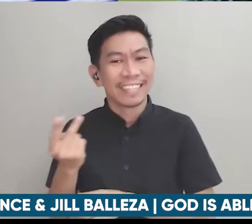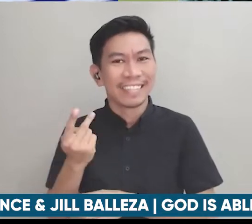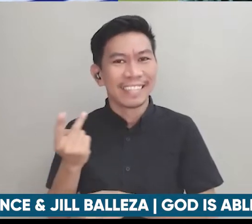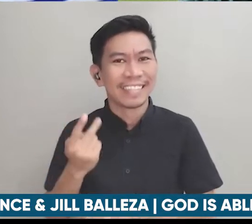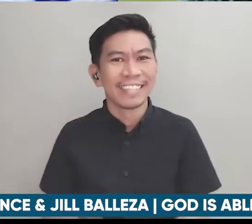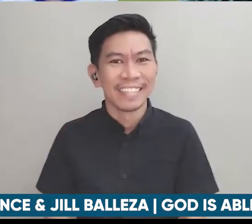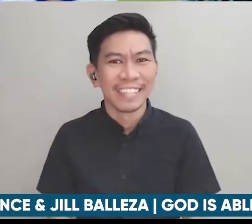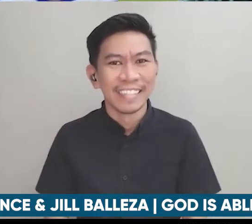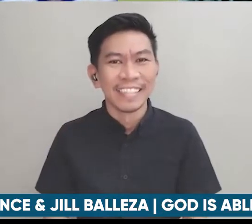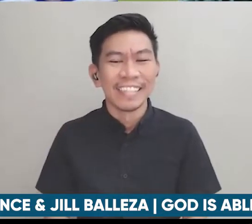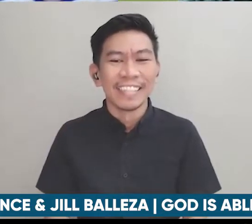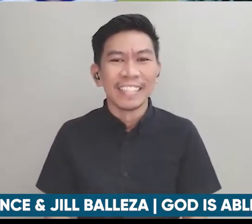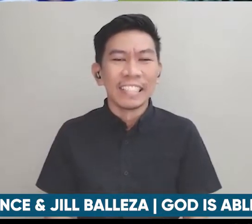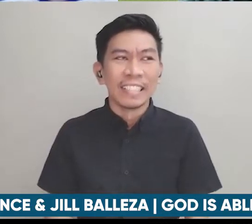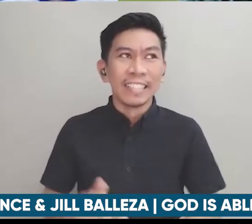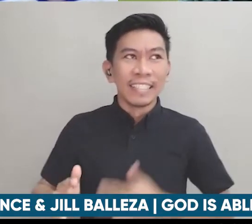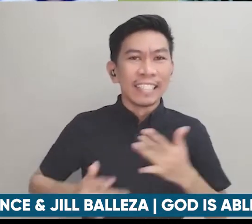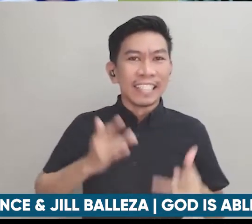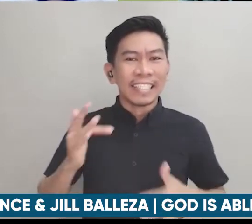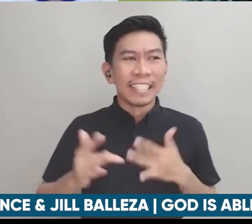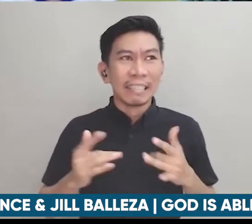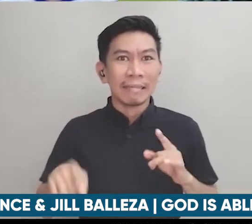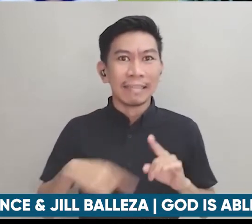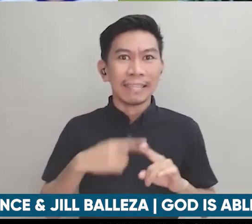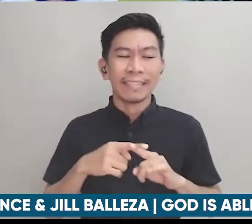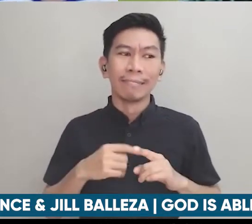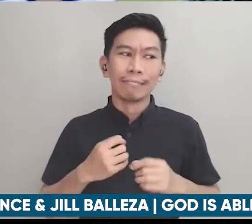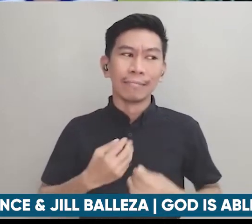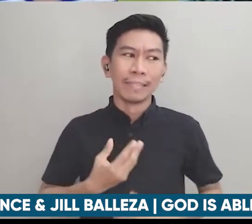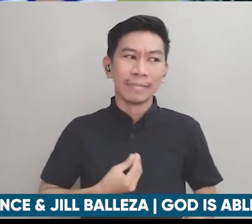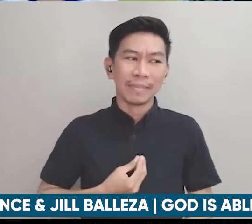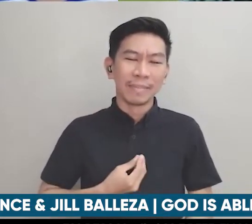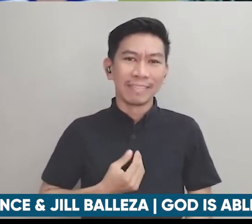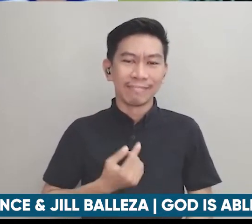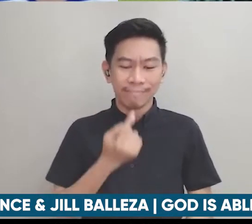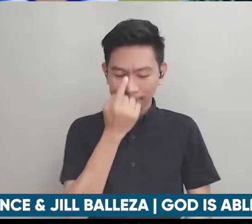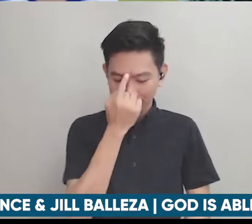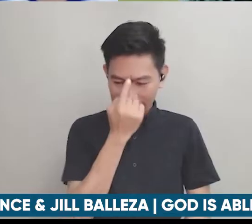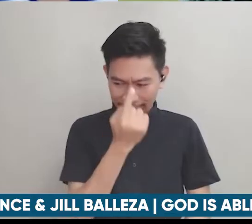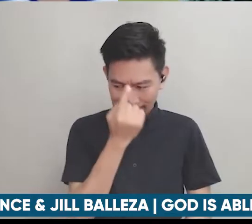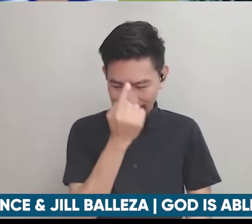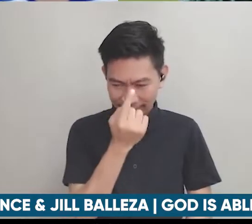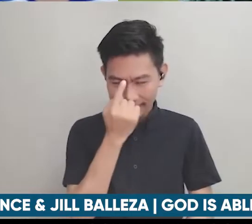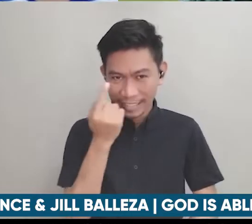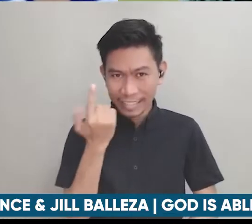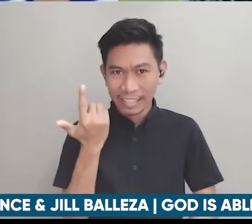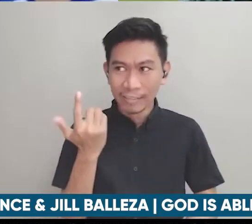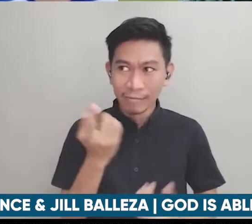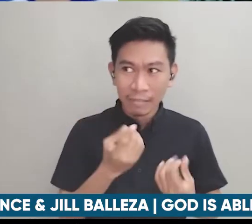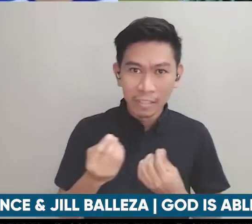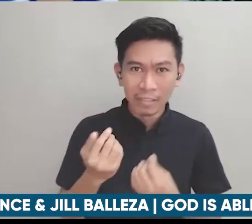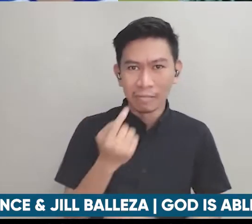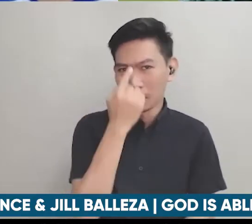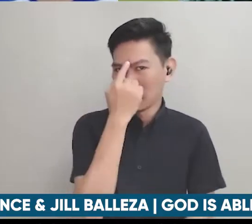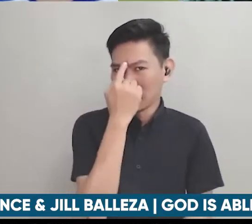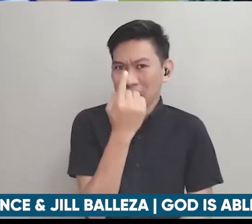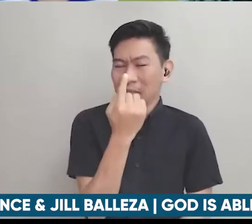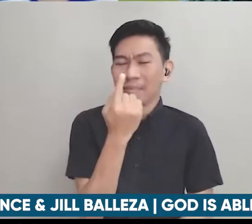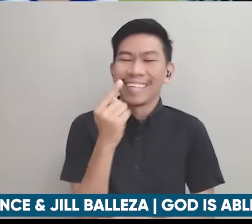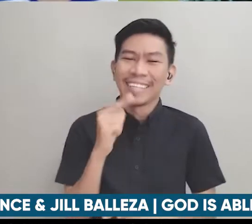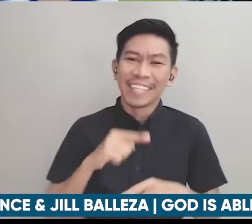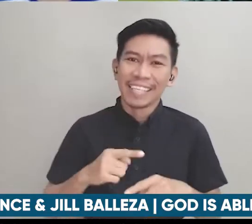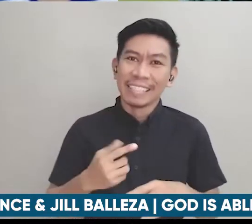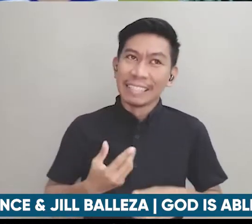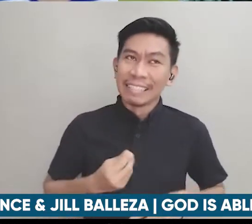scared kasi nga syempre ako lang mag-isa tapos yun nga yung lahat ng gagawin ako lang talaga ang gagawa pero